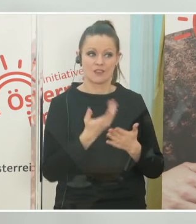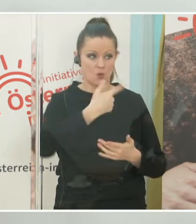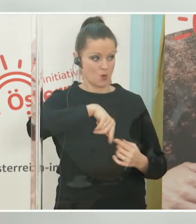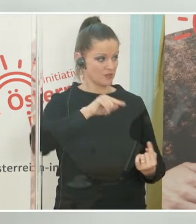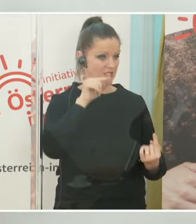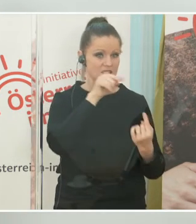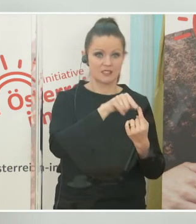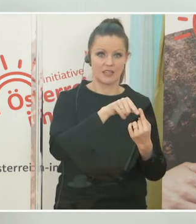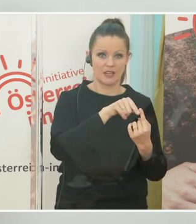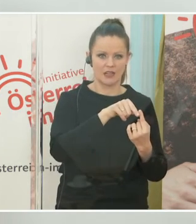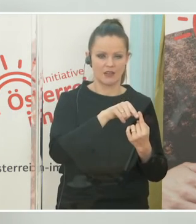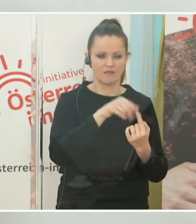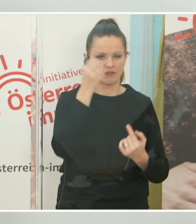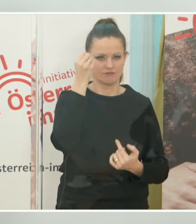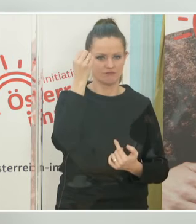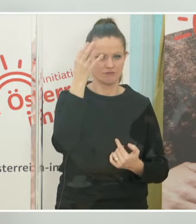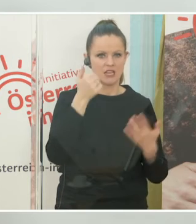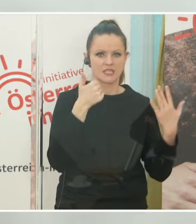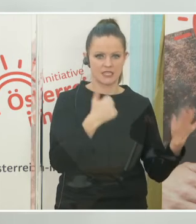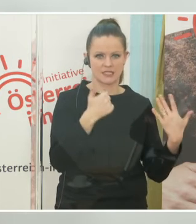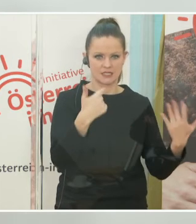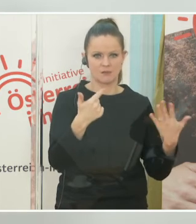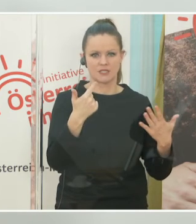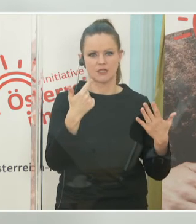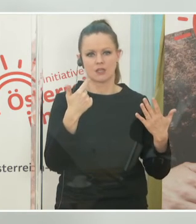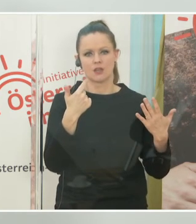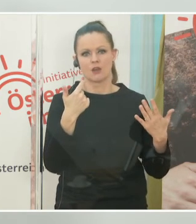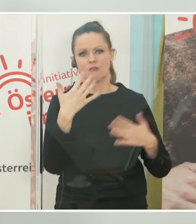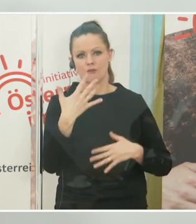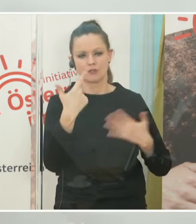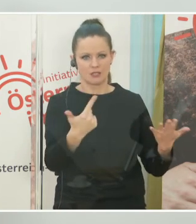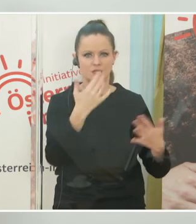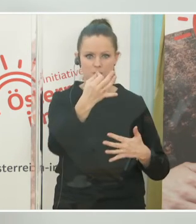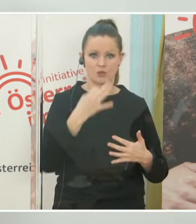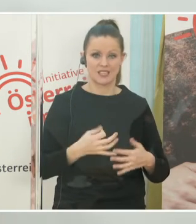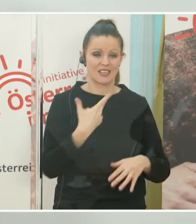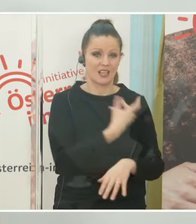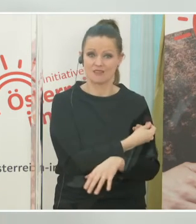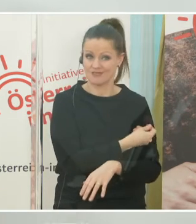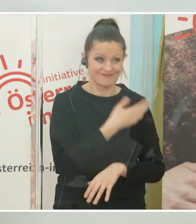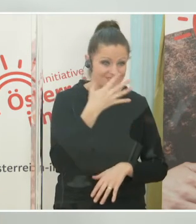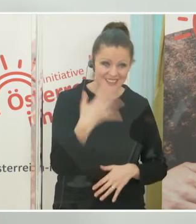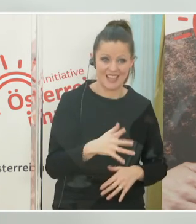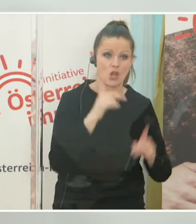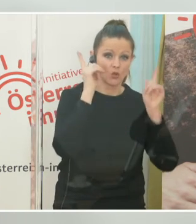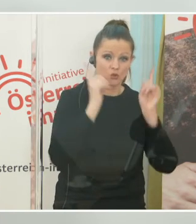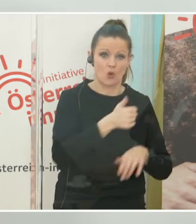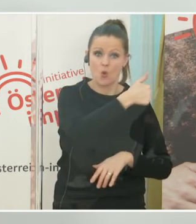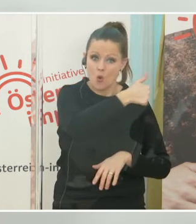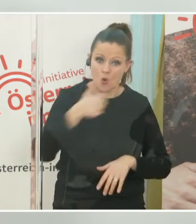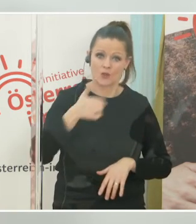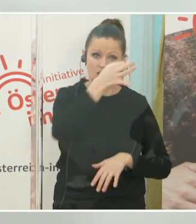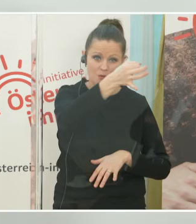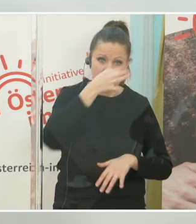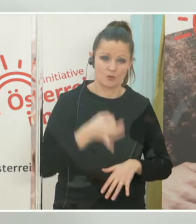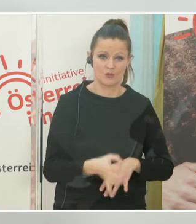unser Ziel nicht eine fiktive Zahl von 60, 70, 75 Prozent durch Impfung sein muss. Nein, sie muss 100 Prozent sein. Dort, wo es wirklich